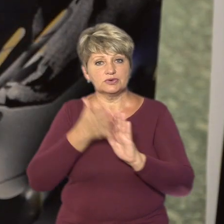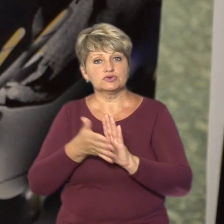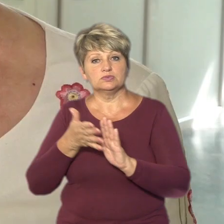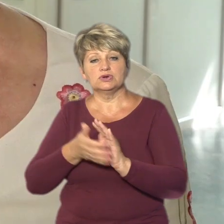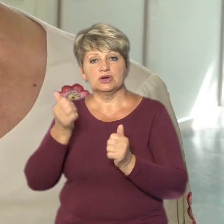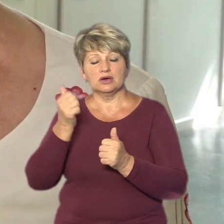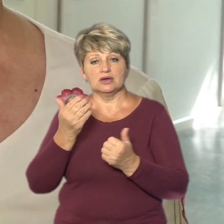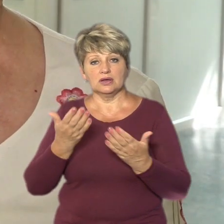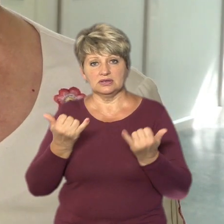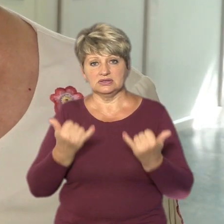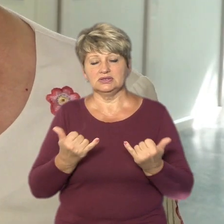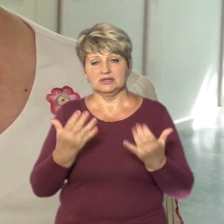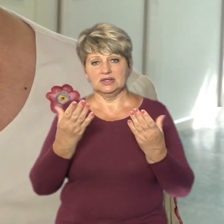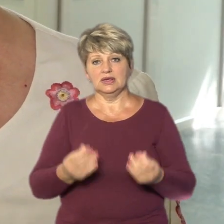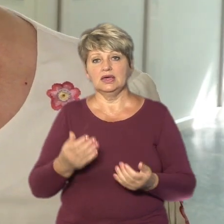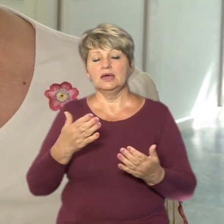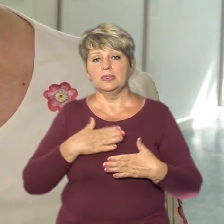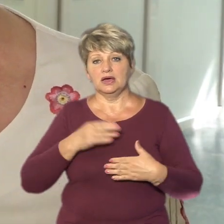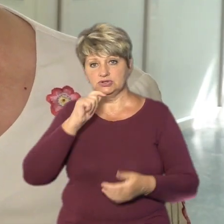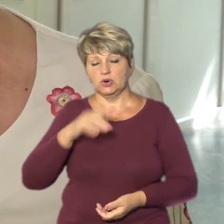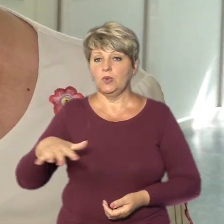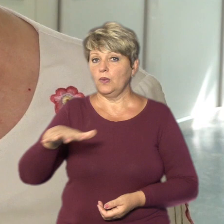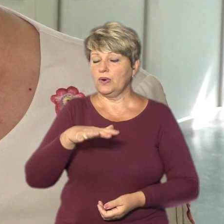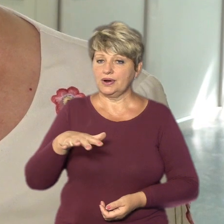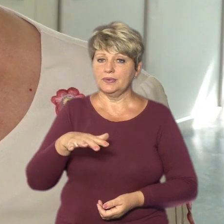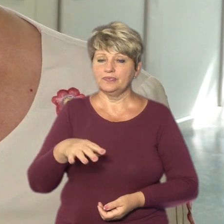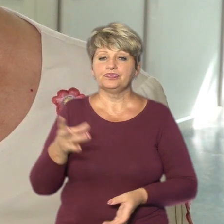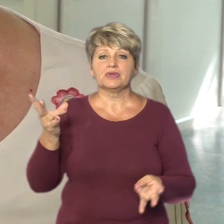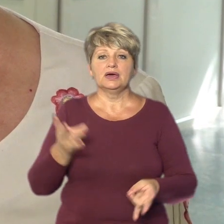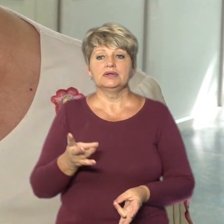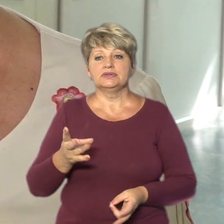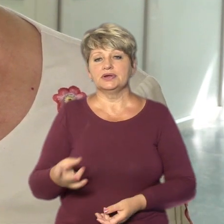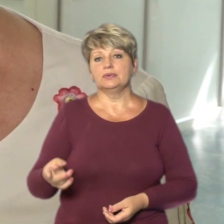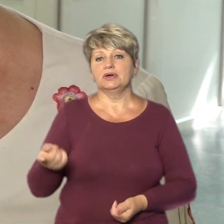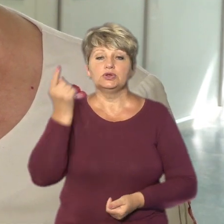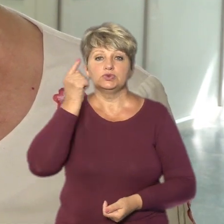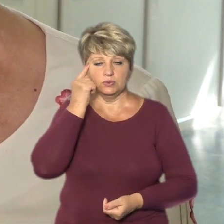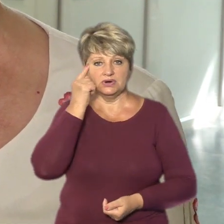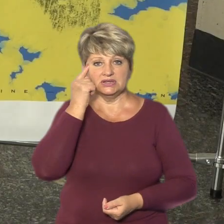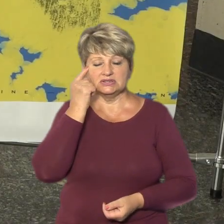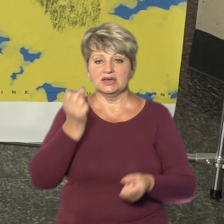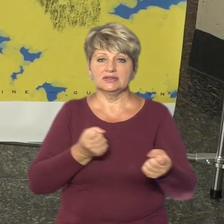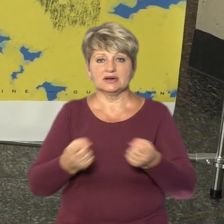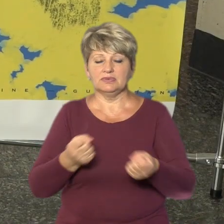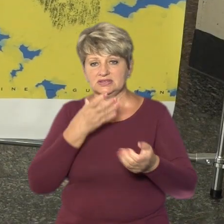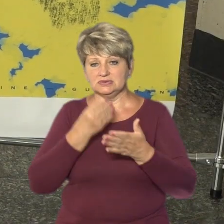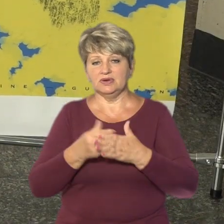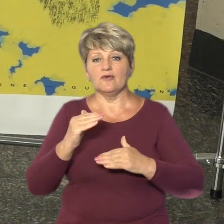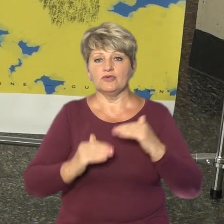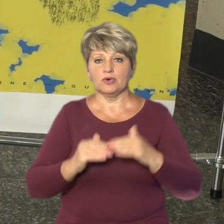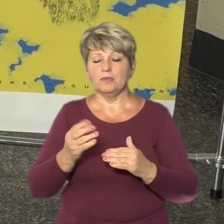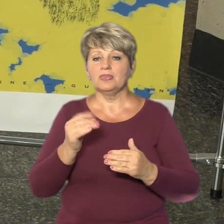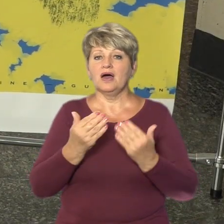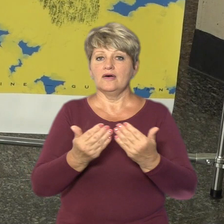Україні. Нам треба думати, тримати себе в руках і йти до перемоги. На виставці